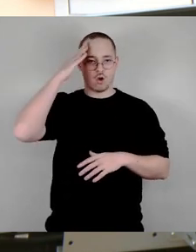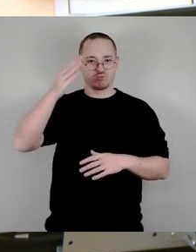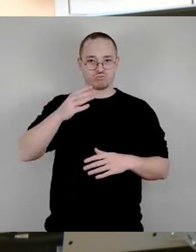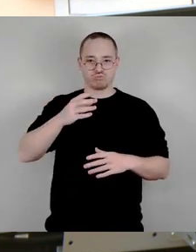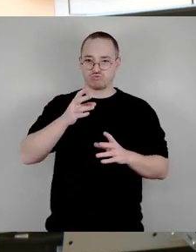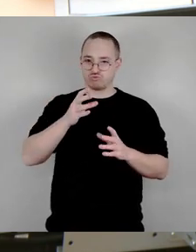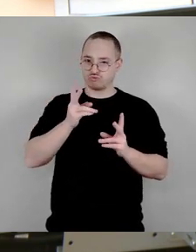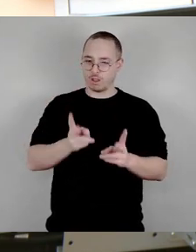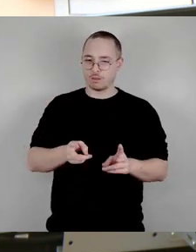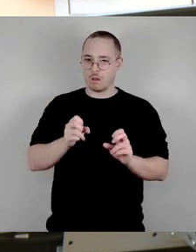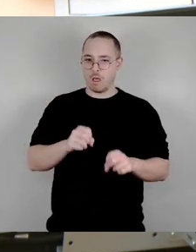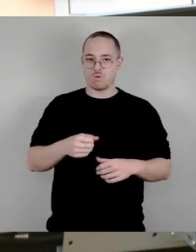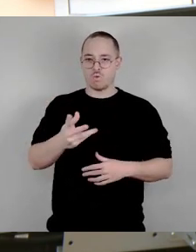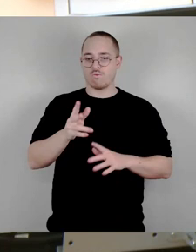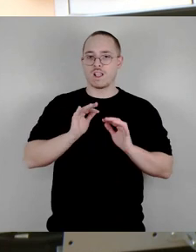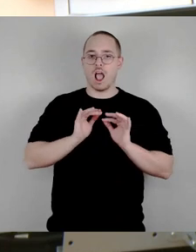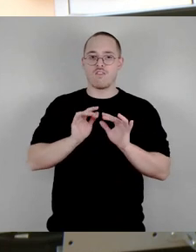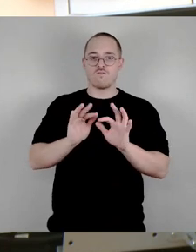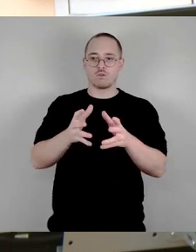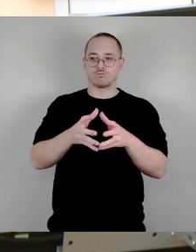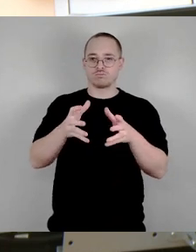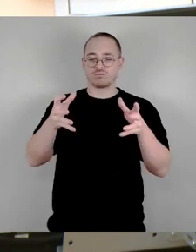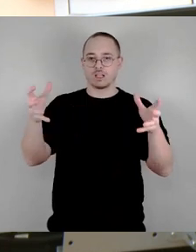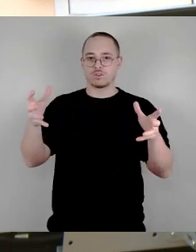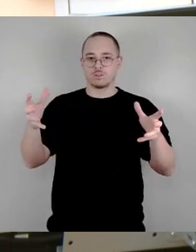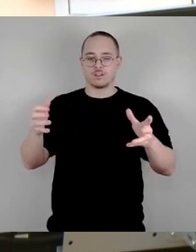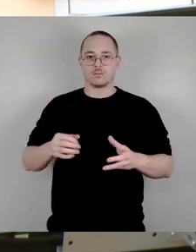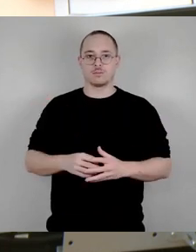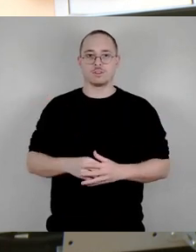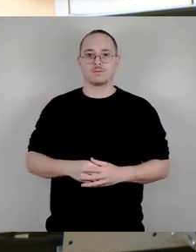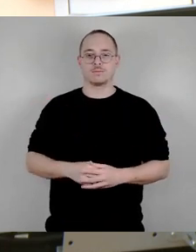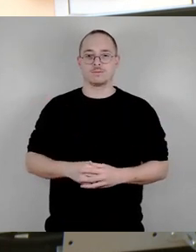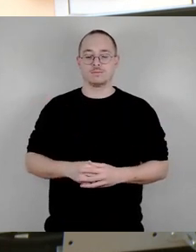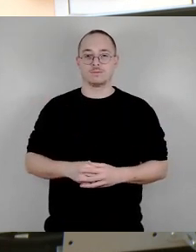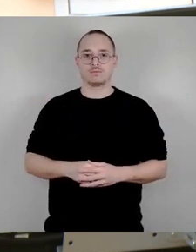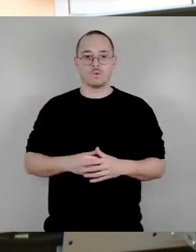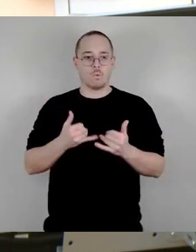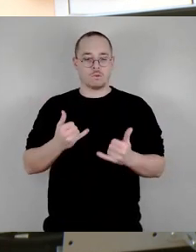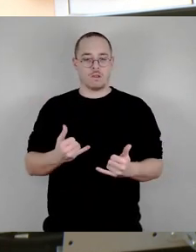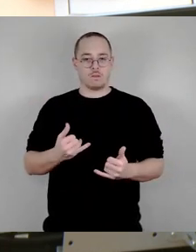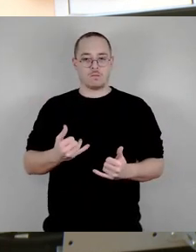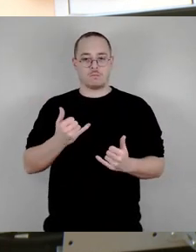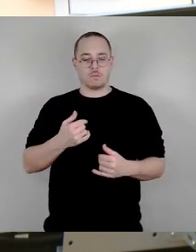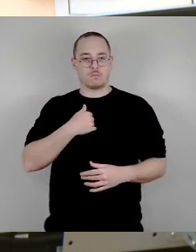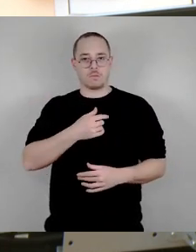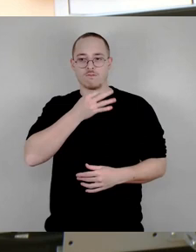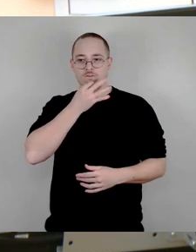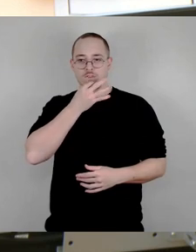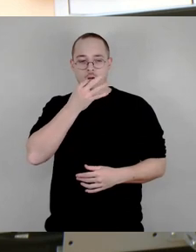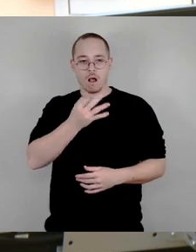dann kommt die Fragestellung einerseits, das ist jetzt gerade schon richtig gesagt worden, zu spät.